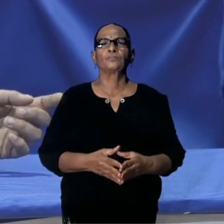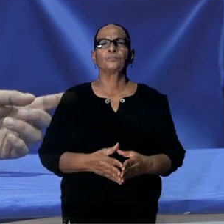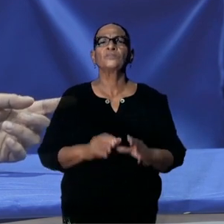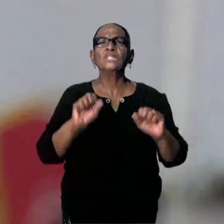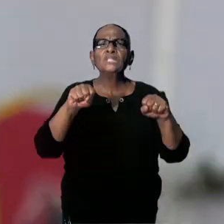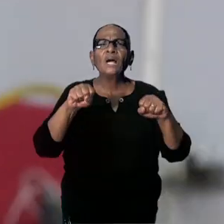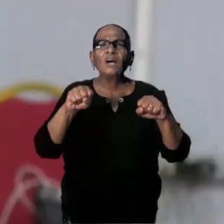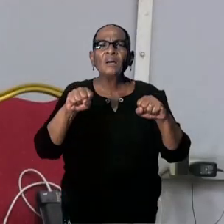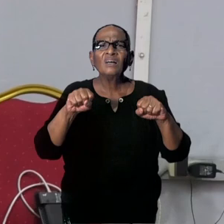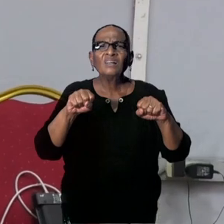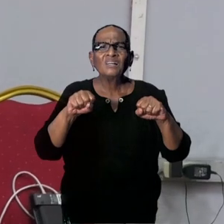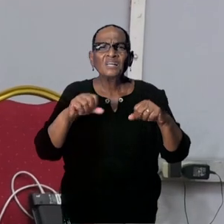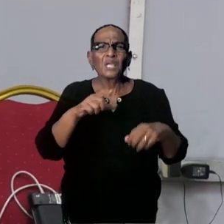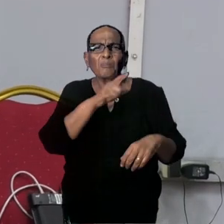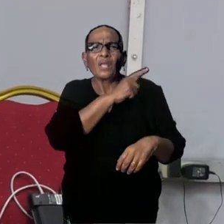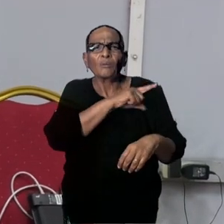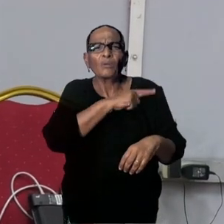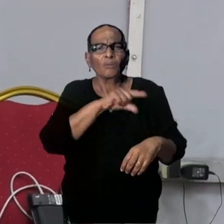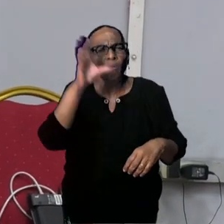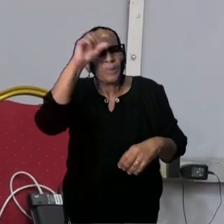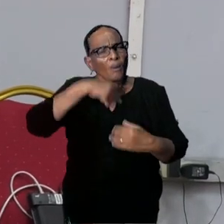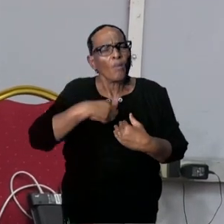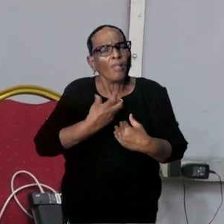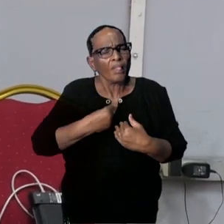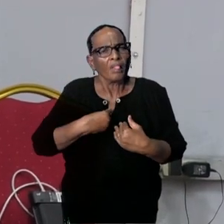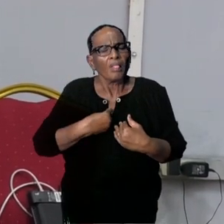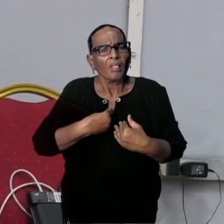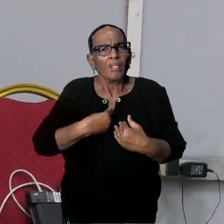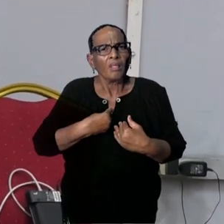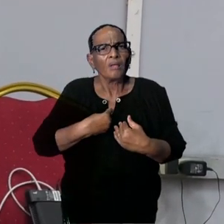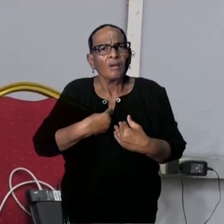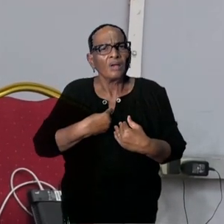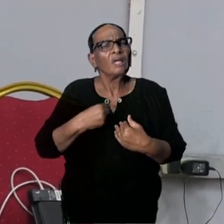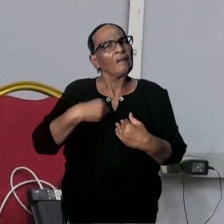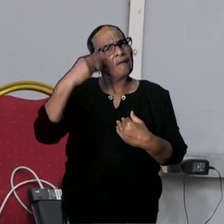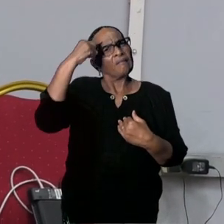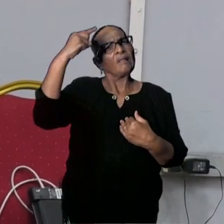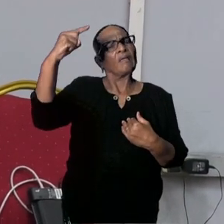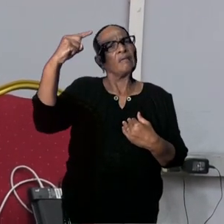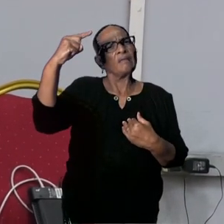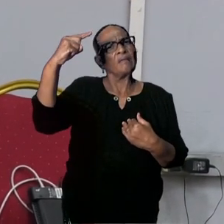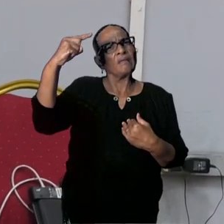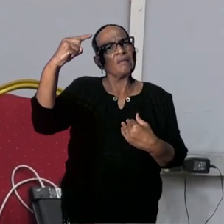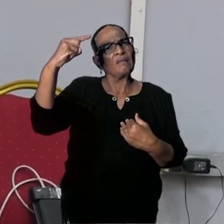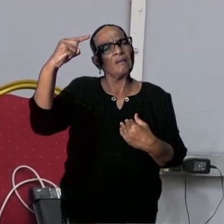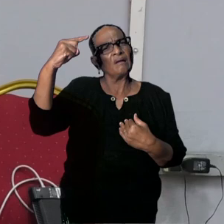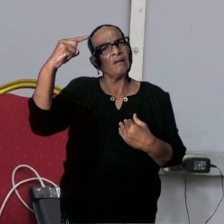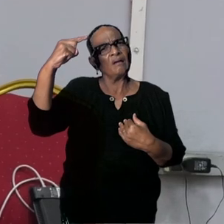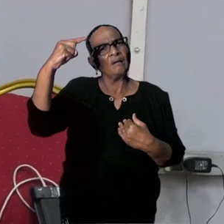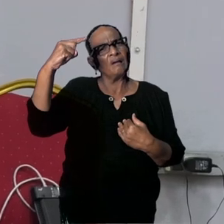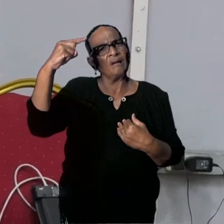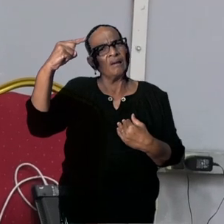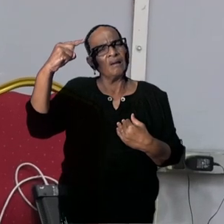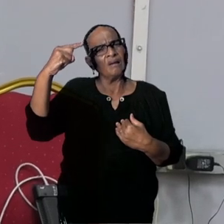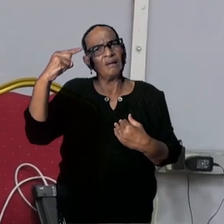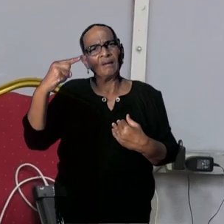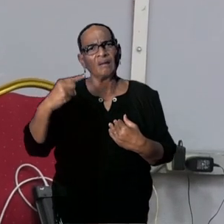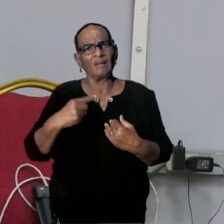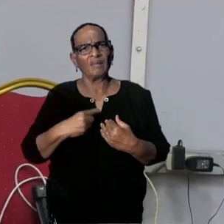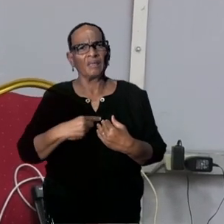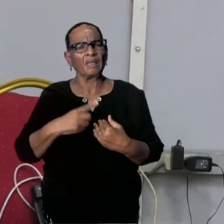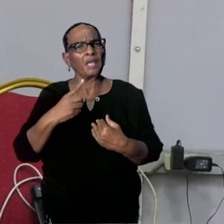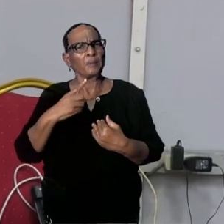Ja, ik probeer het gewoon te snappen hoor. Dus ik dacht, de effectiviteit gaat op mij als persoon, ik ben